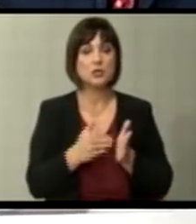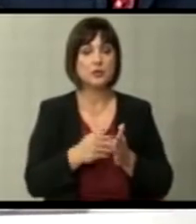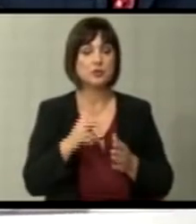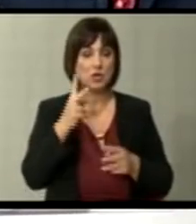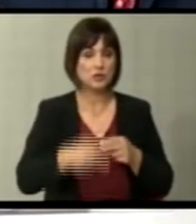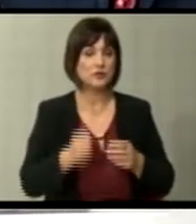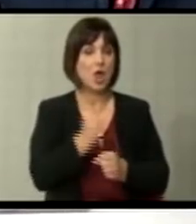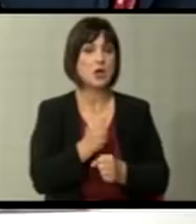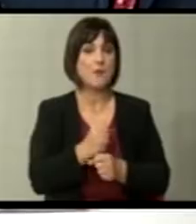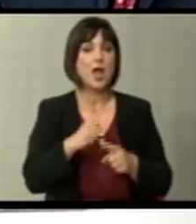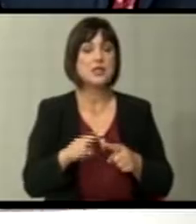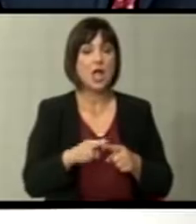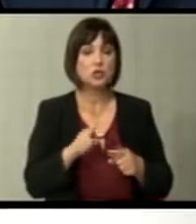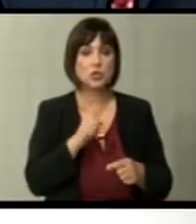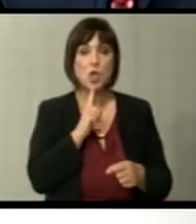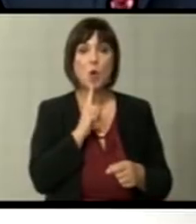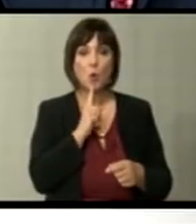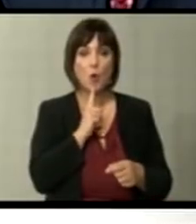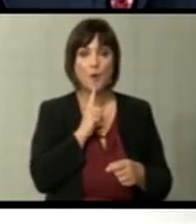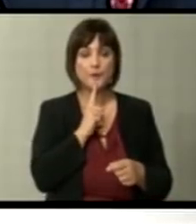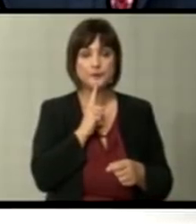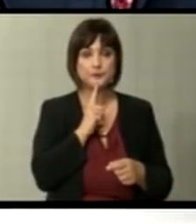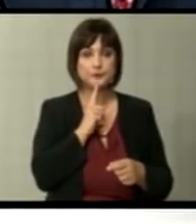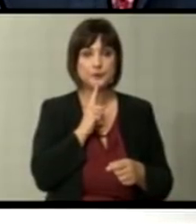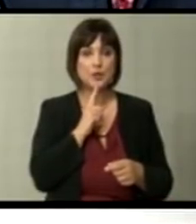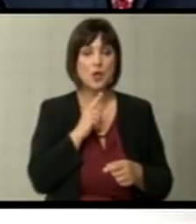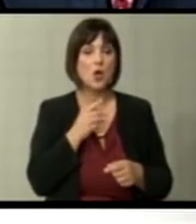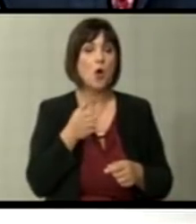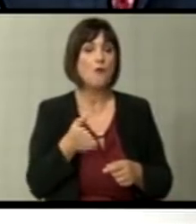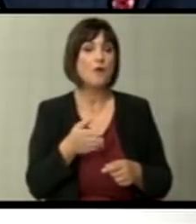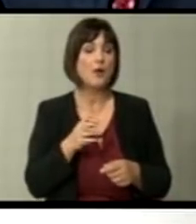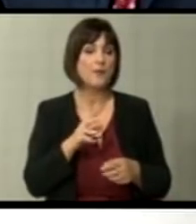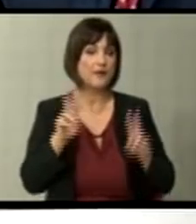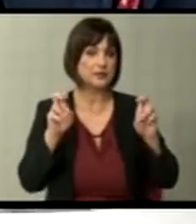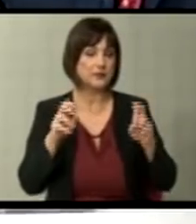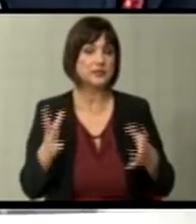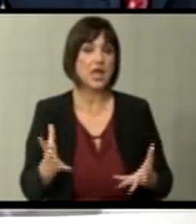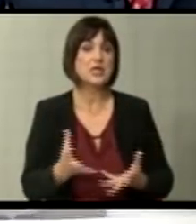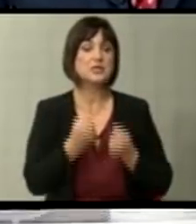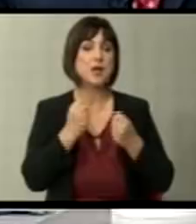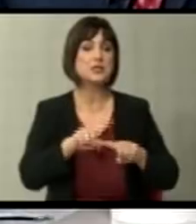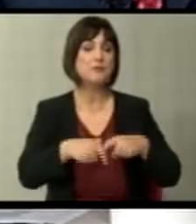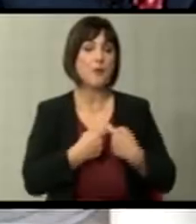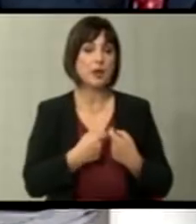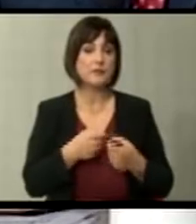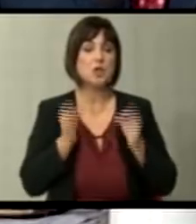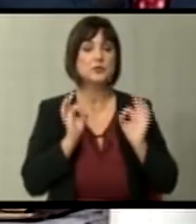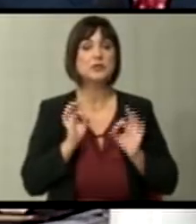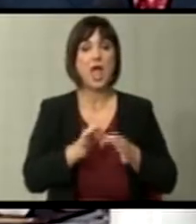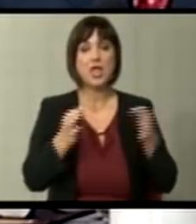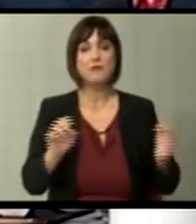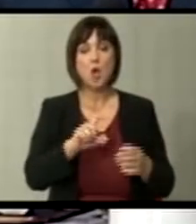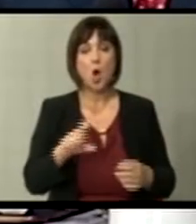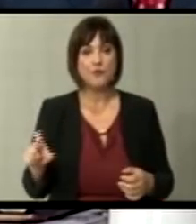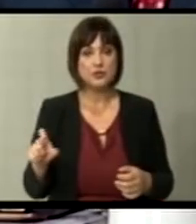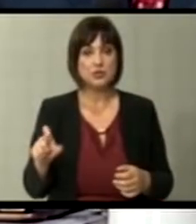сработиме. Начинот на кој уставно рече на плоднаводници ги спасихме предметите од специалното јавно